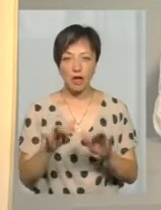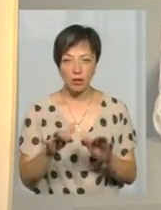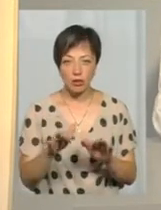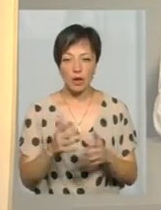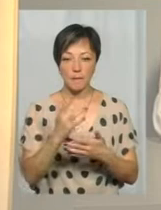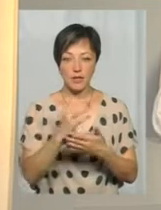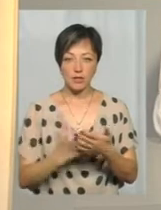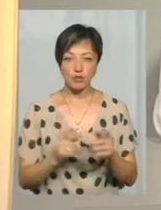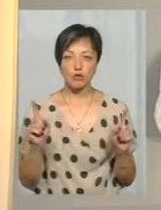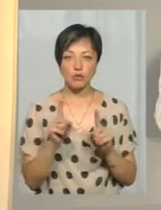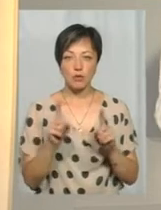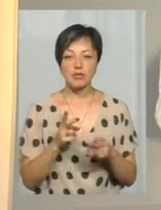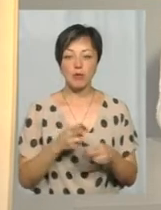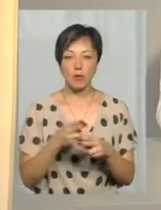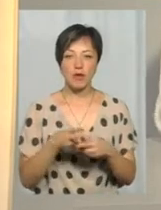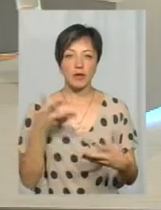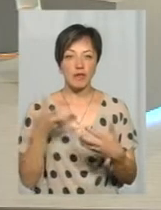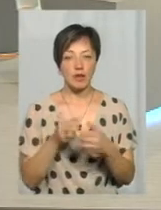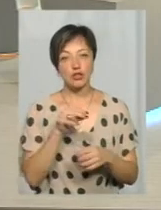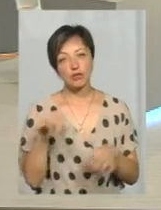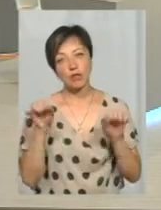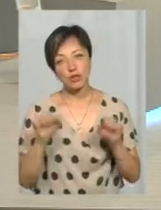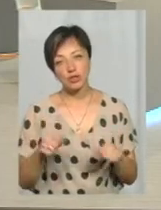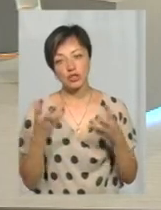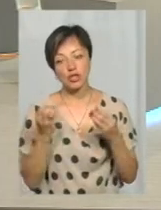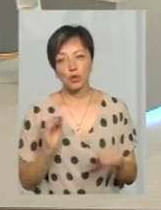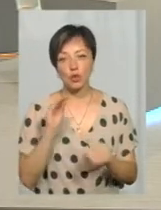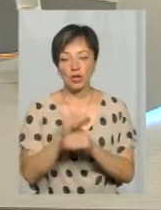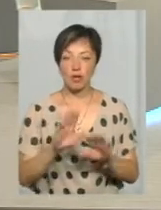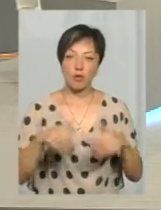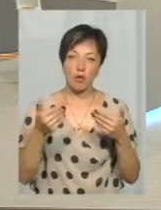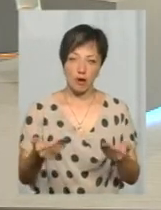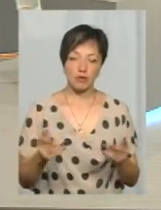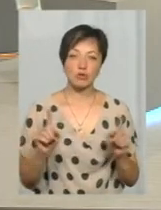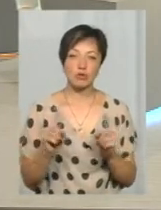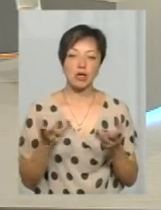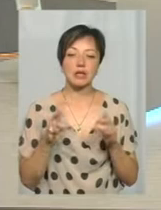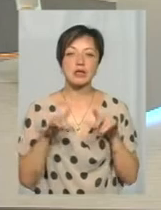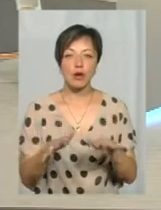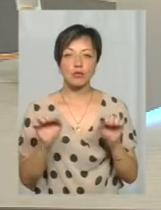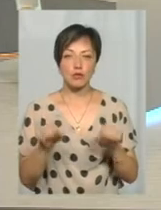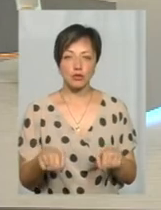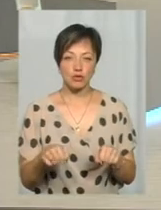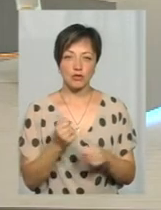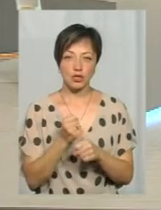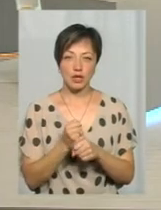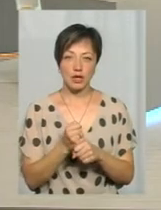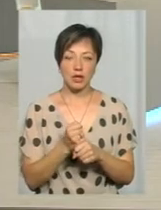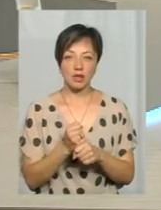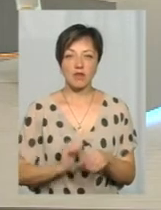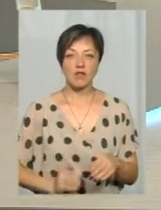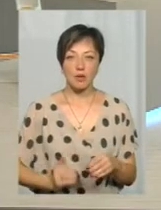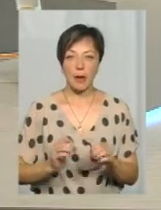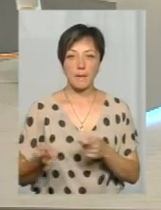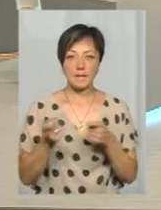перелічив, для того, щоб запобігати аваріям? Чи, можливо, ви ще щось порадили, яких заходів можуть вжити перевізники? Яких ми,